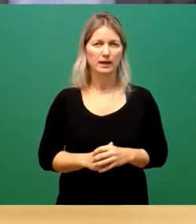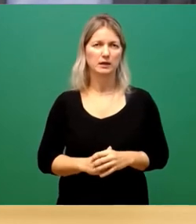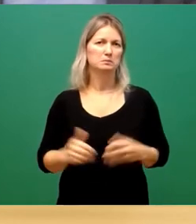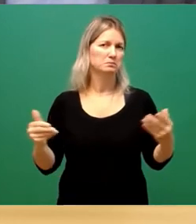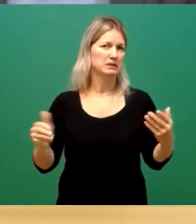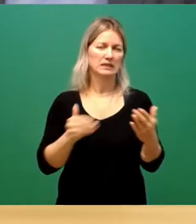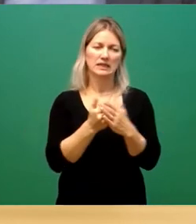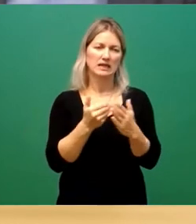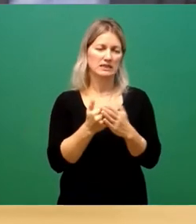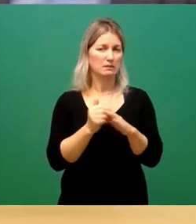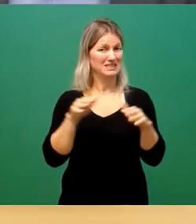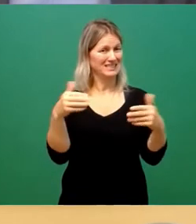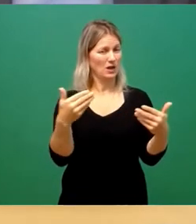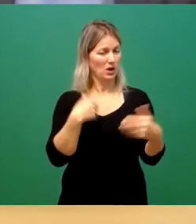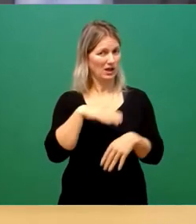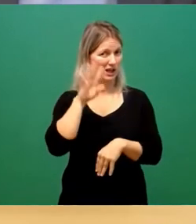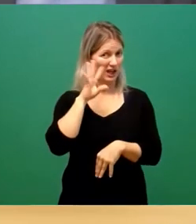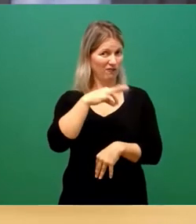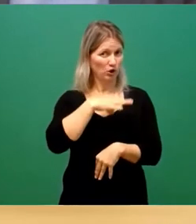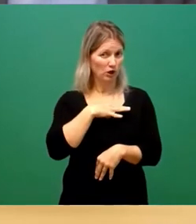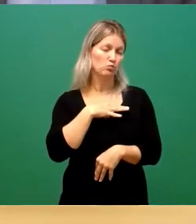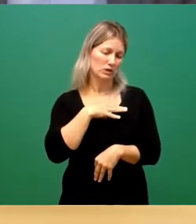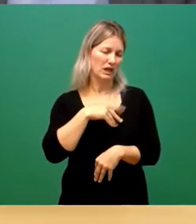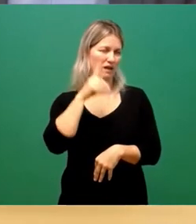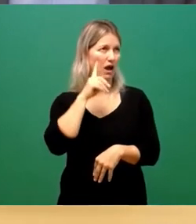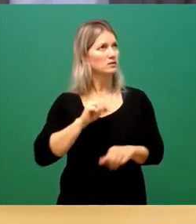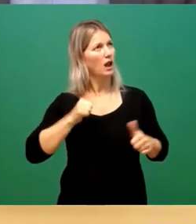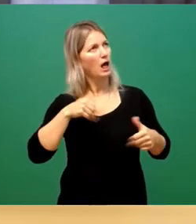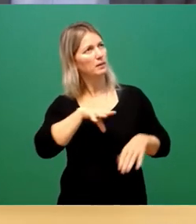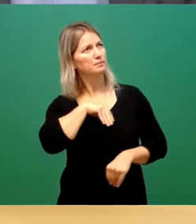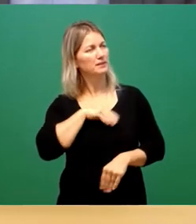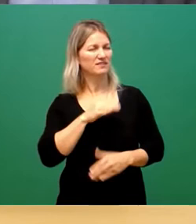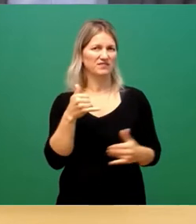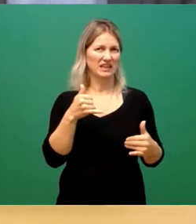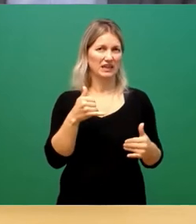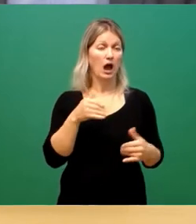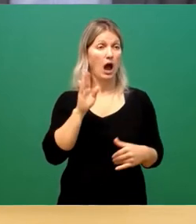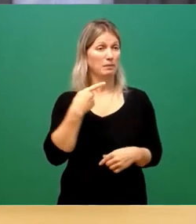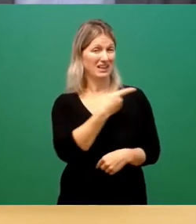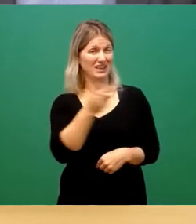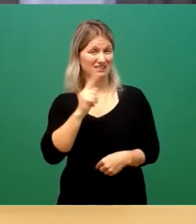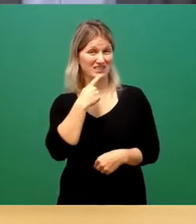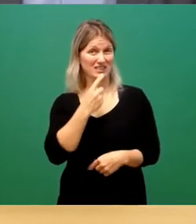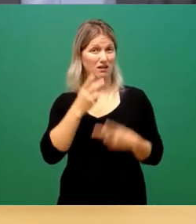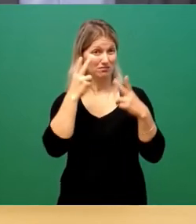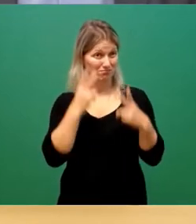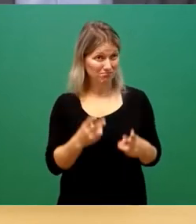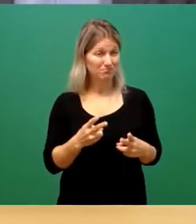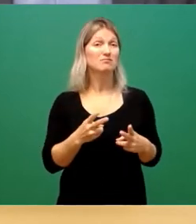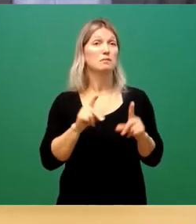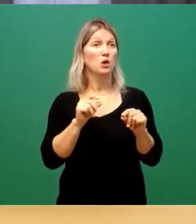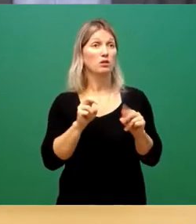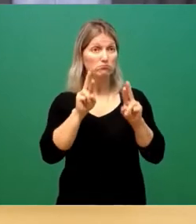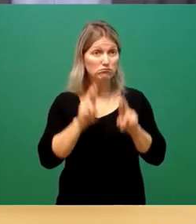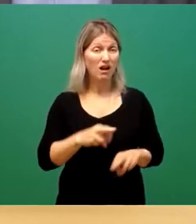und habe ich damit auch leben gelernt. Nur spiegelt nicht alles, was hier gesagt wird, zwingend die Realität der